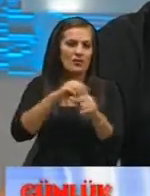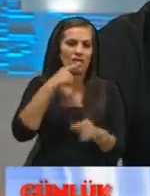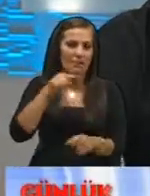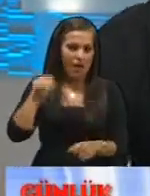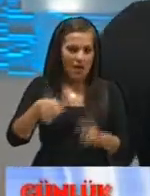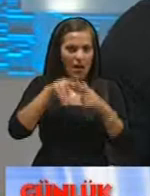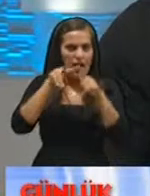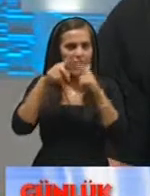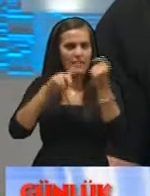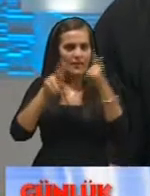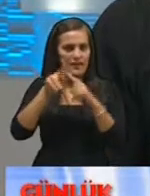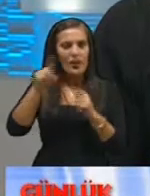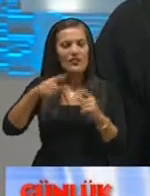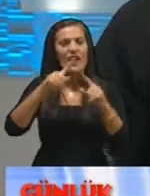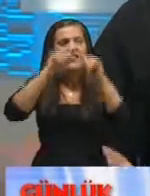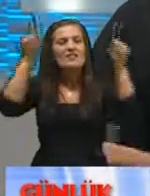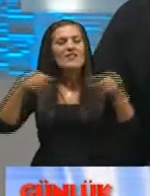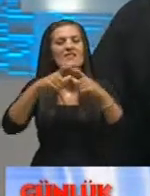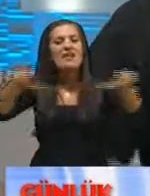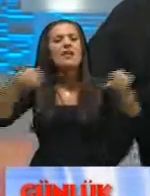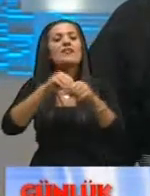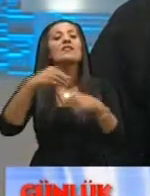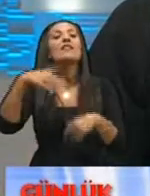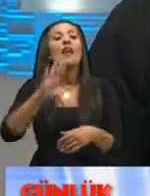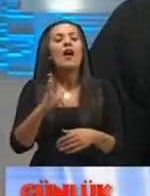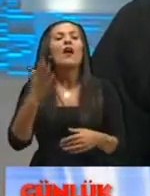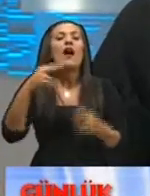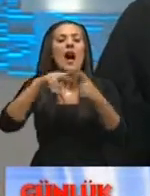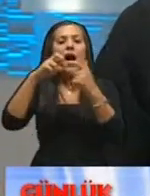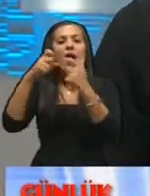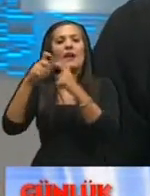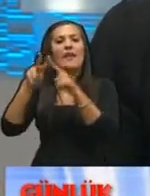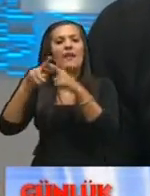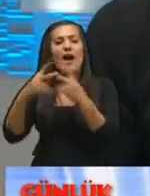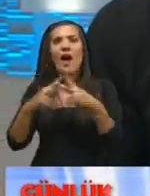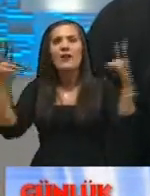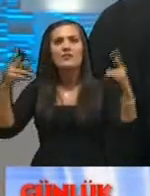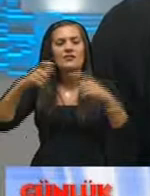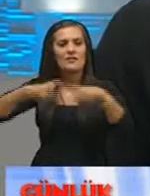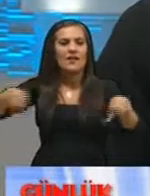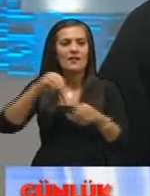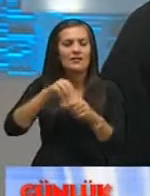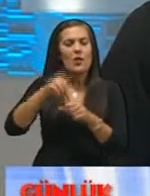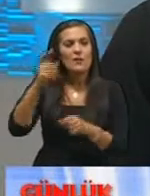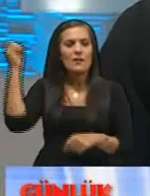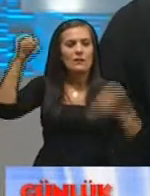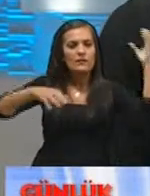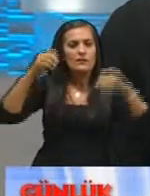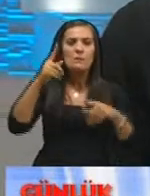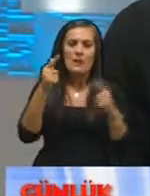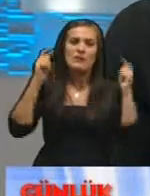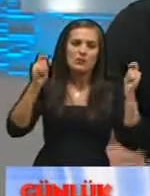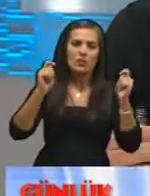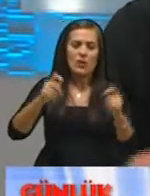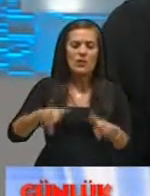daha çok ve onlar çerçeve sahne değil de daha çok arena sahne dediğim sahnelerde tabii onların aydınlatmaları biraz daha zor oluyor